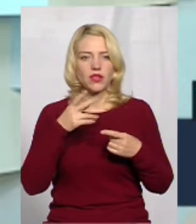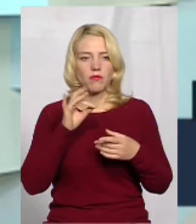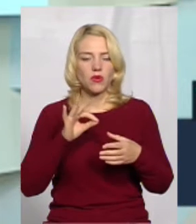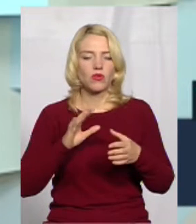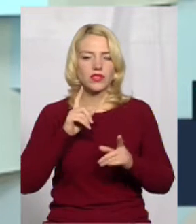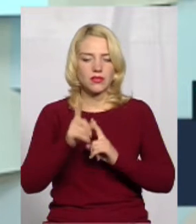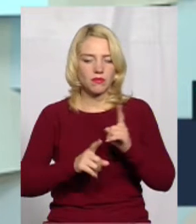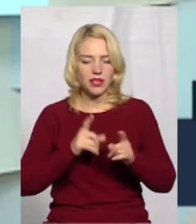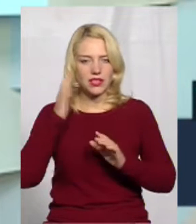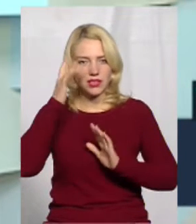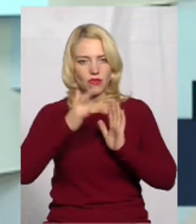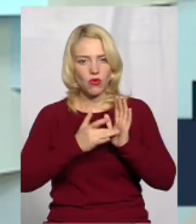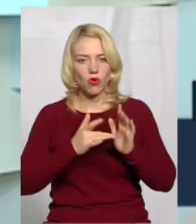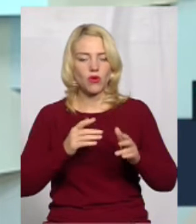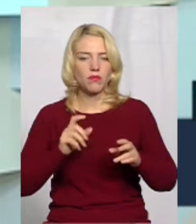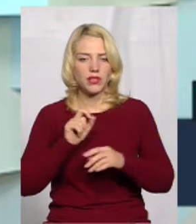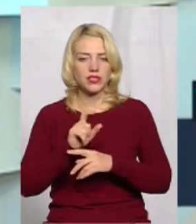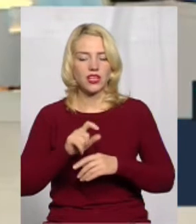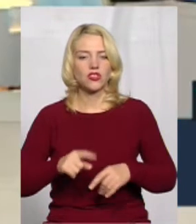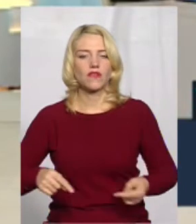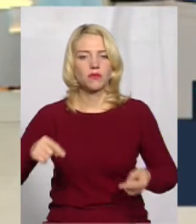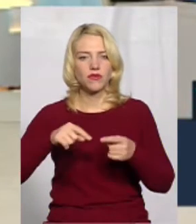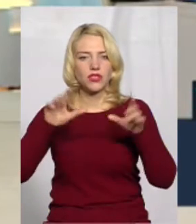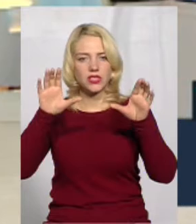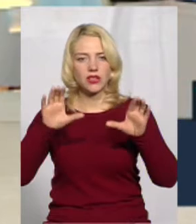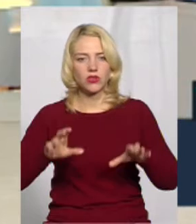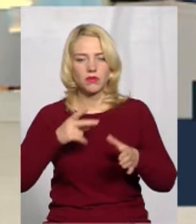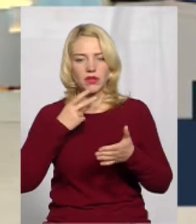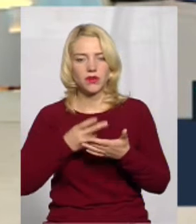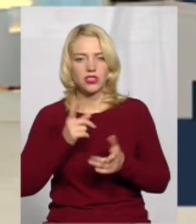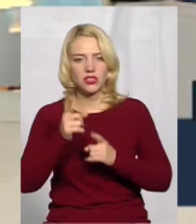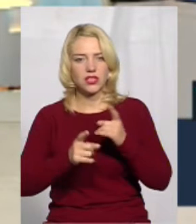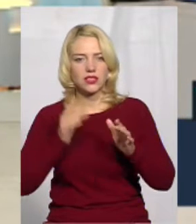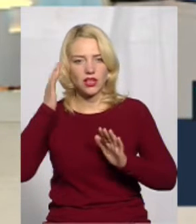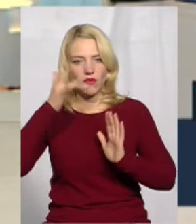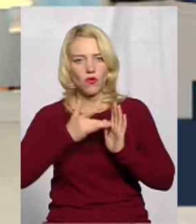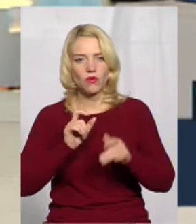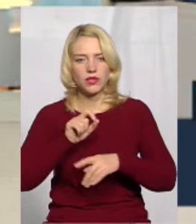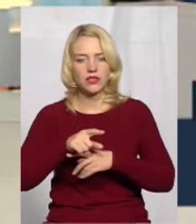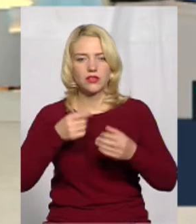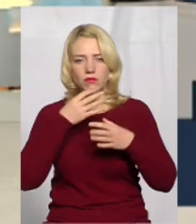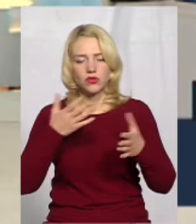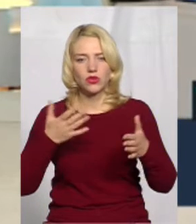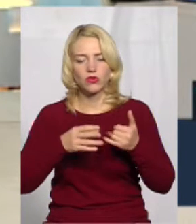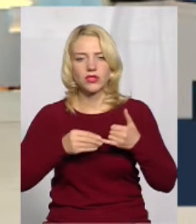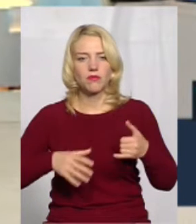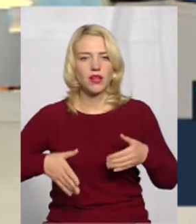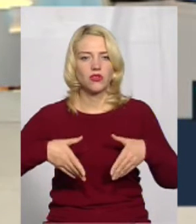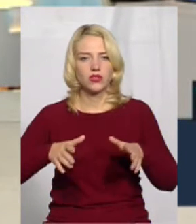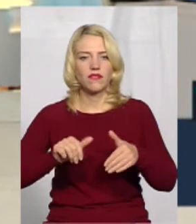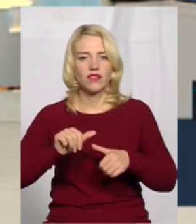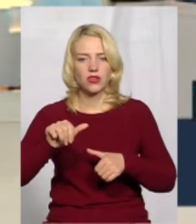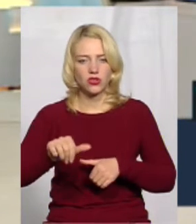цільового призначення. Тобто, відповідно, діюче законодавство передбачає зміну цільового призначення будь-якої земельної ділянки